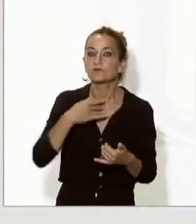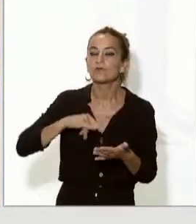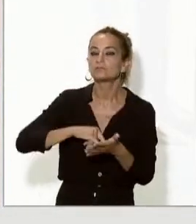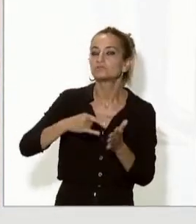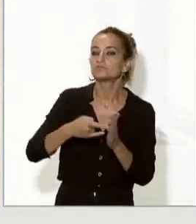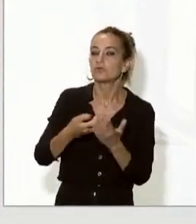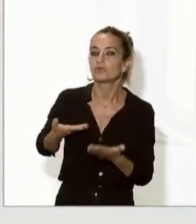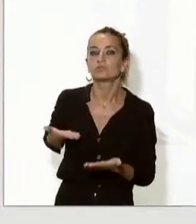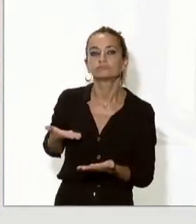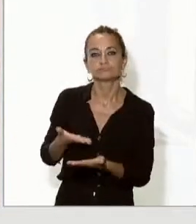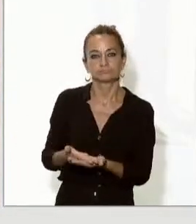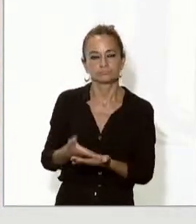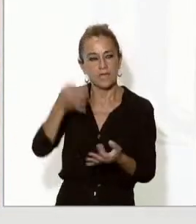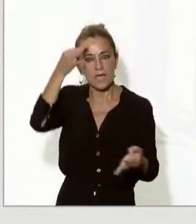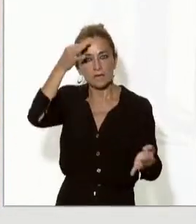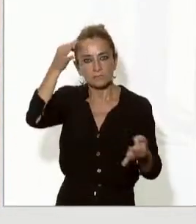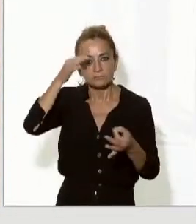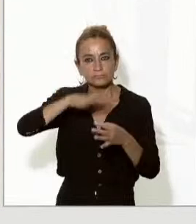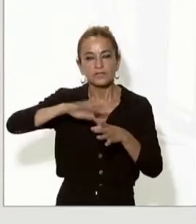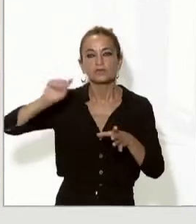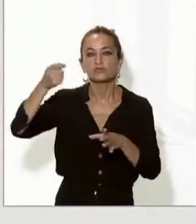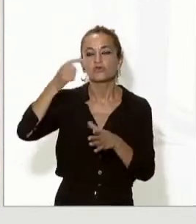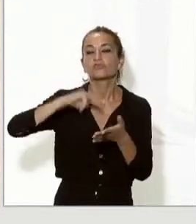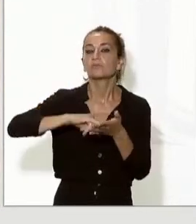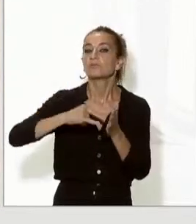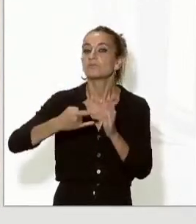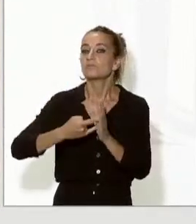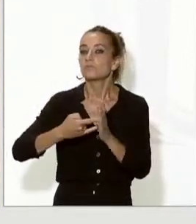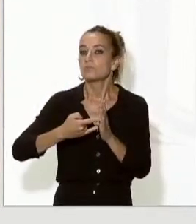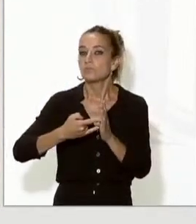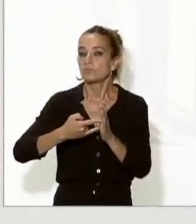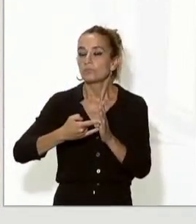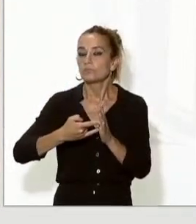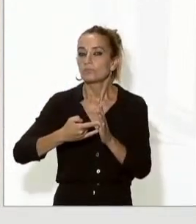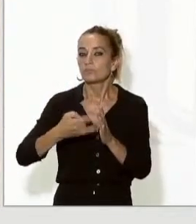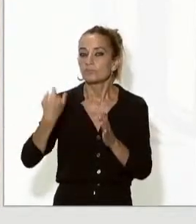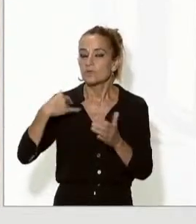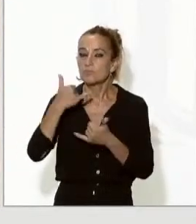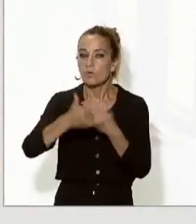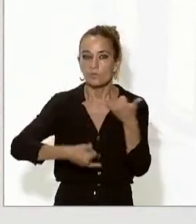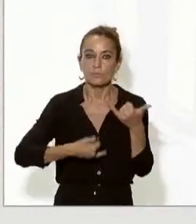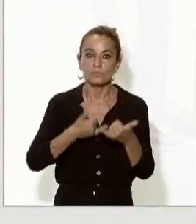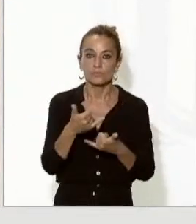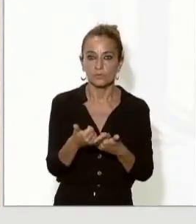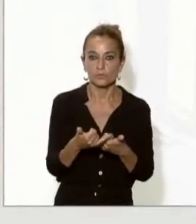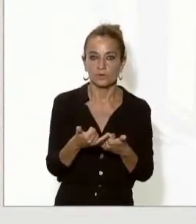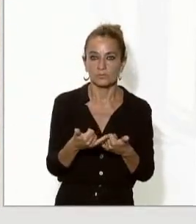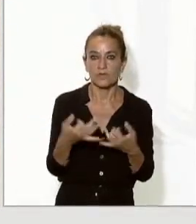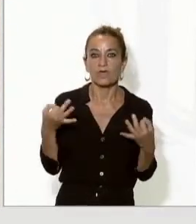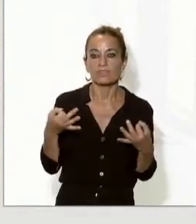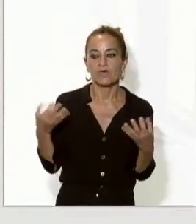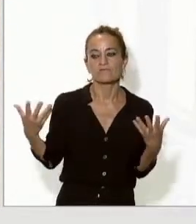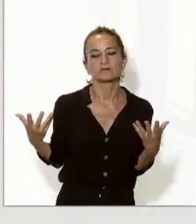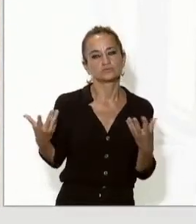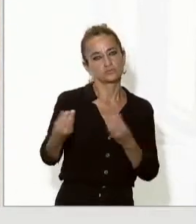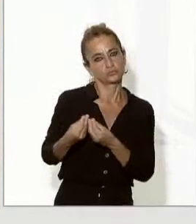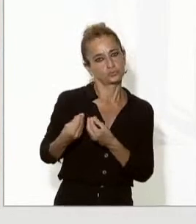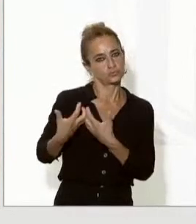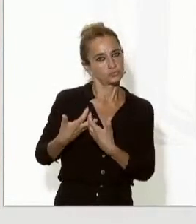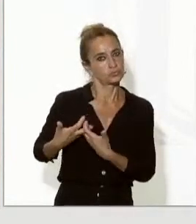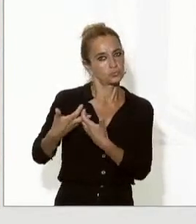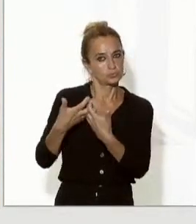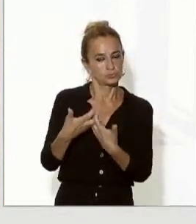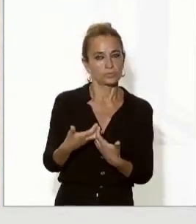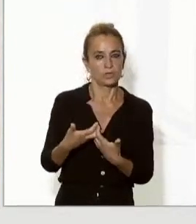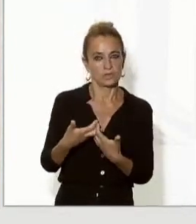concretes específiques per resoldre aquesta problemàtica social que estem vivint d'un costat i de l'altre de la frontera el que hem de fer és unir esforços i ser